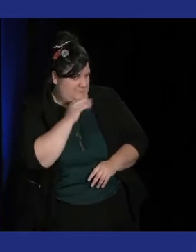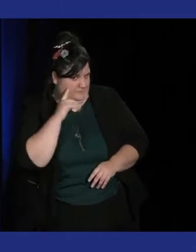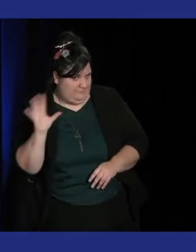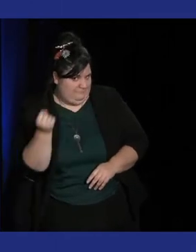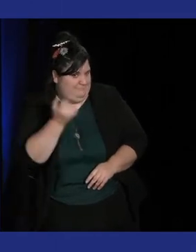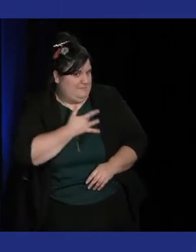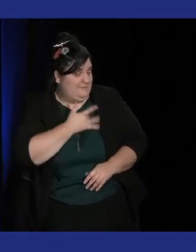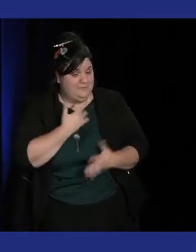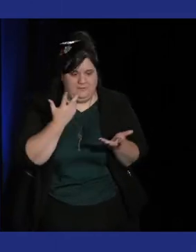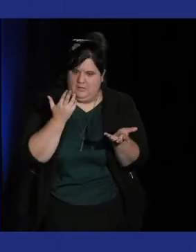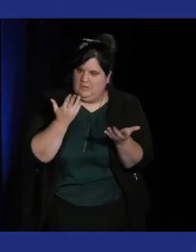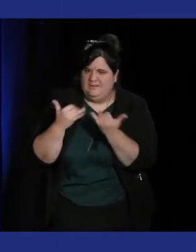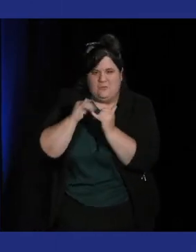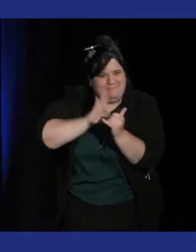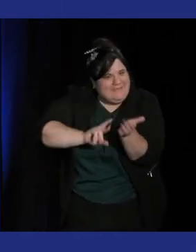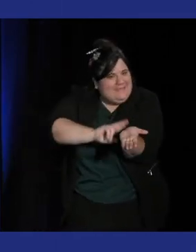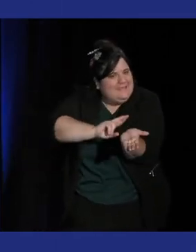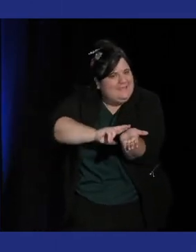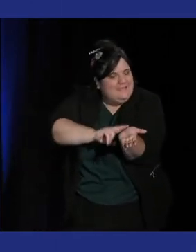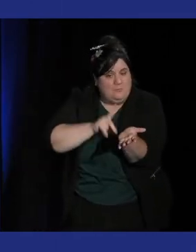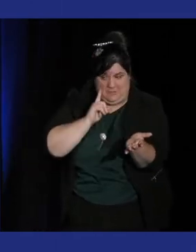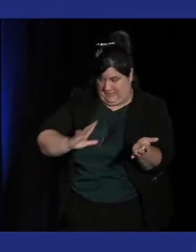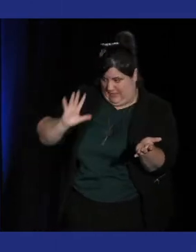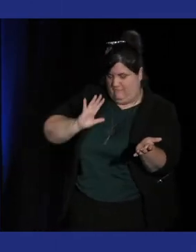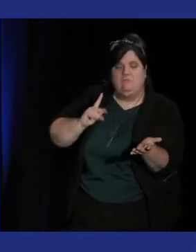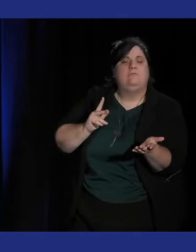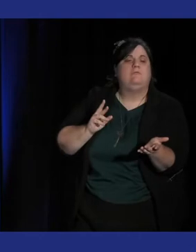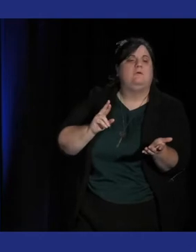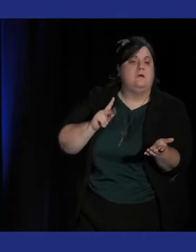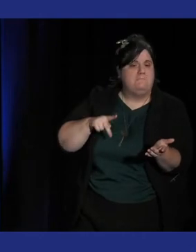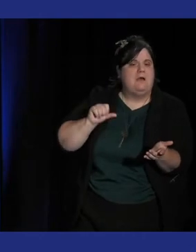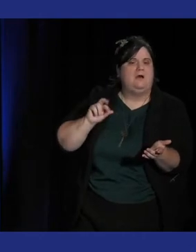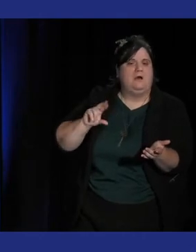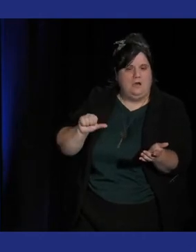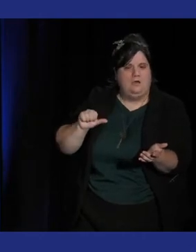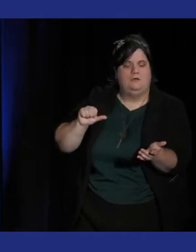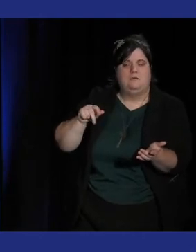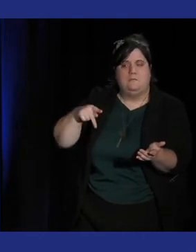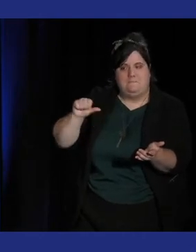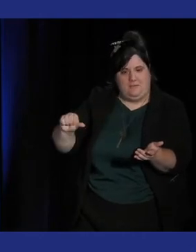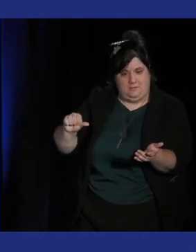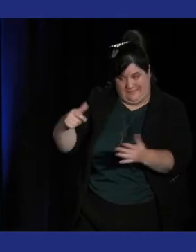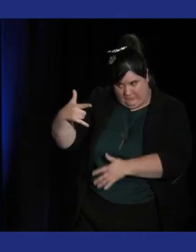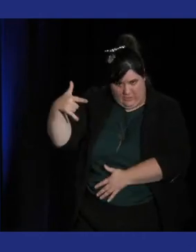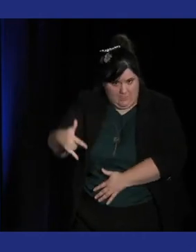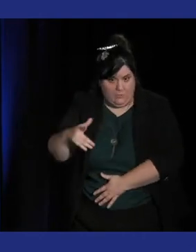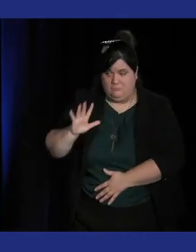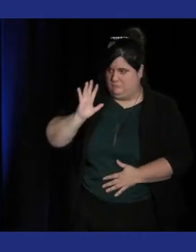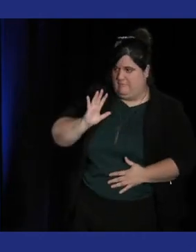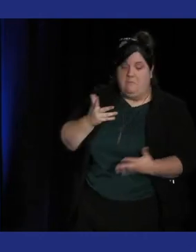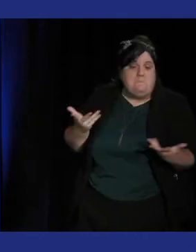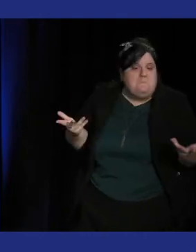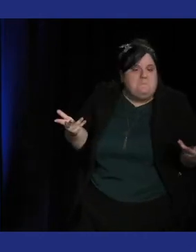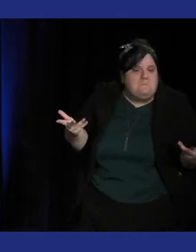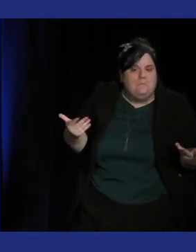jeux de rythme et ça s'est vu dès Parapas de Rappers c'est que Parapas en termes de gameplay pur c'était un Simon